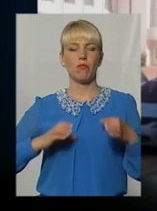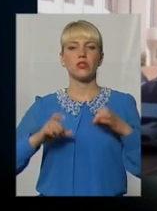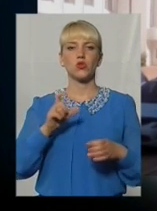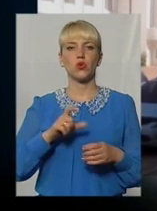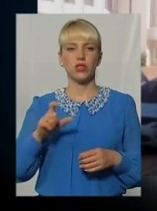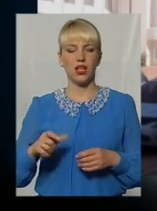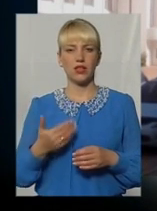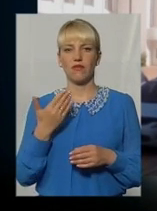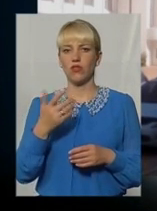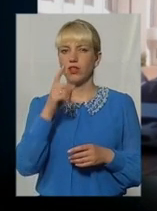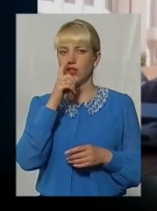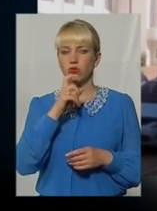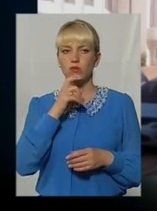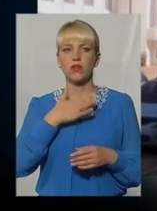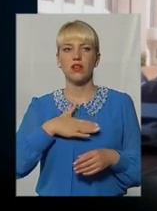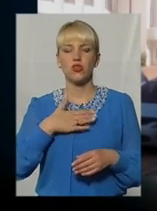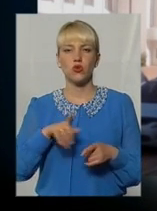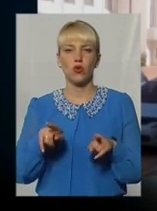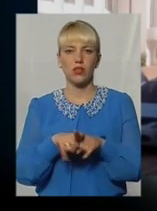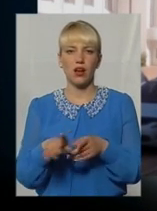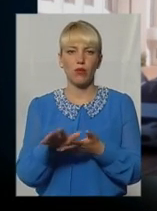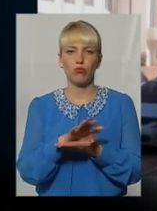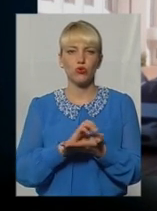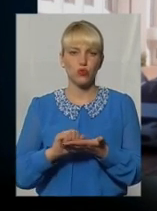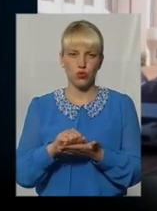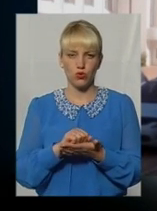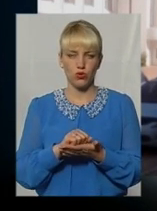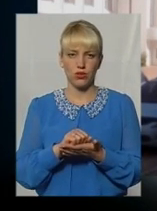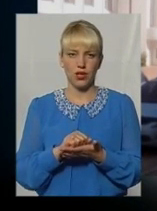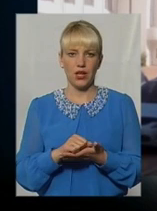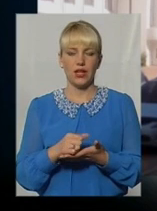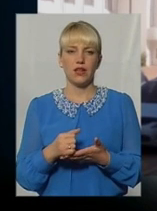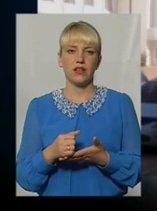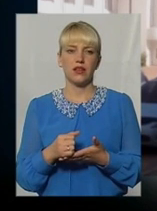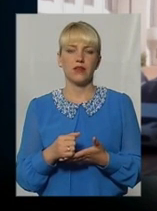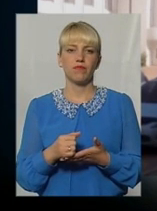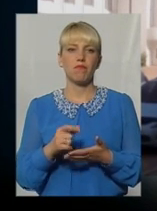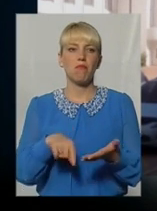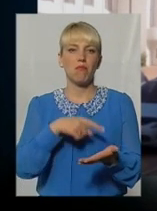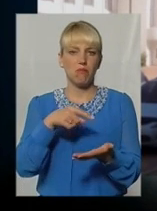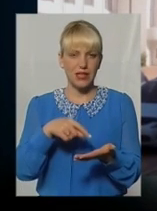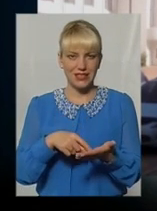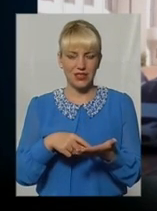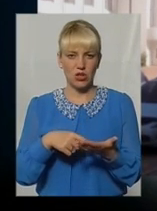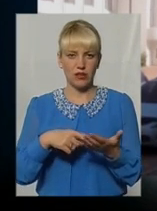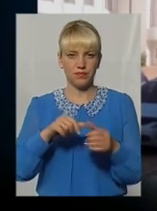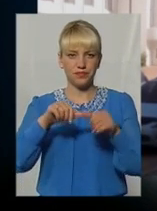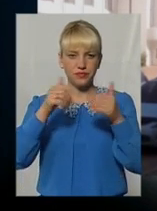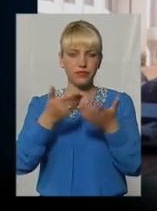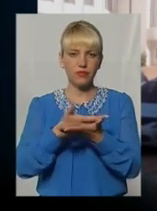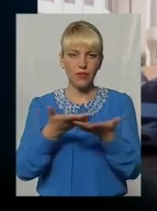говорили, що вони не розуміють, для чого так псують, мало того, щоб псують зовнішній вигляд міста, то ще так